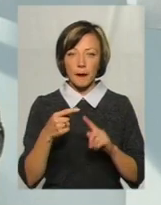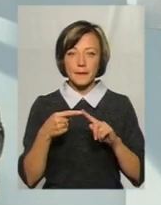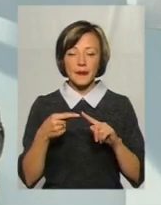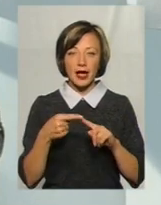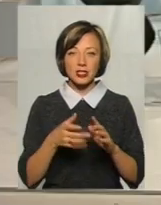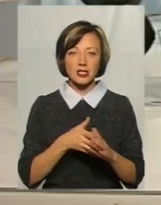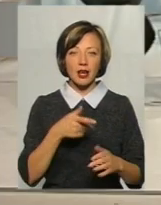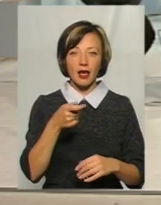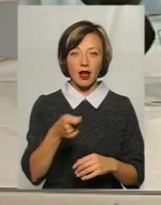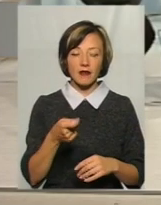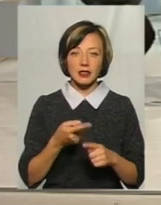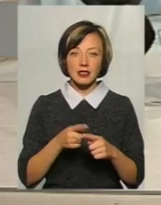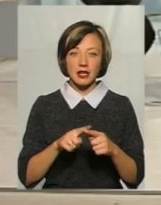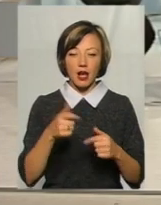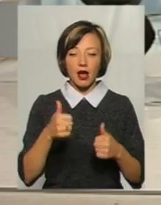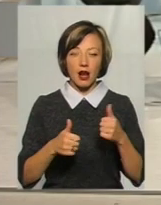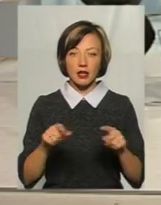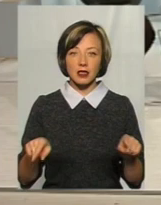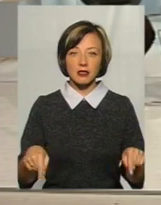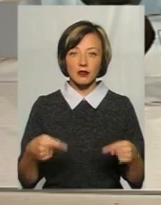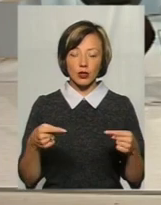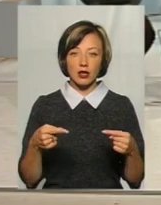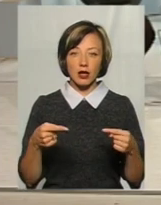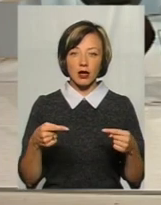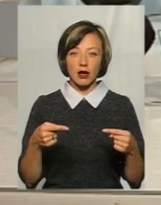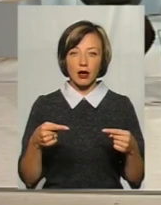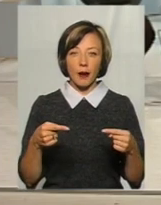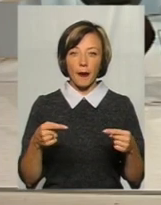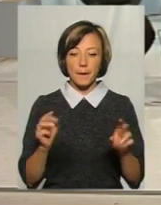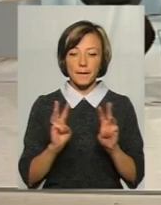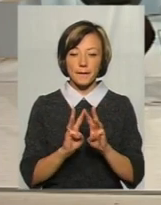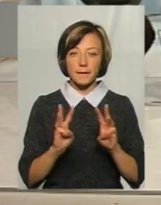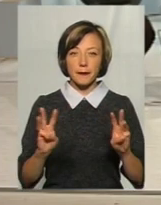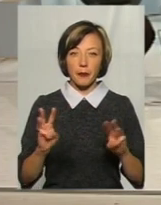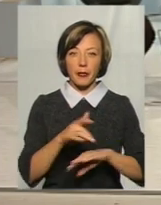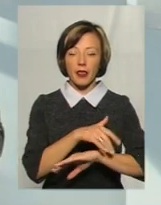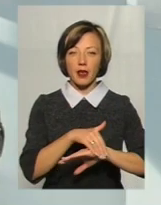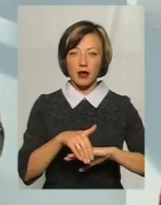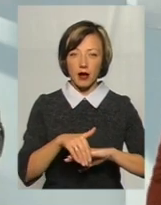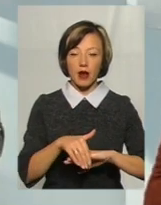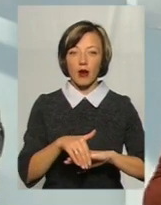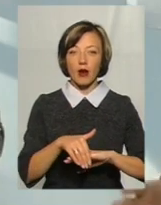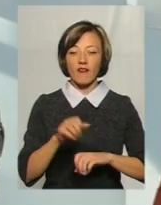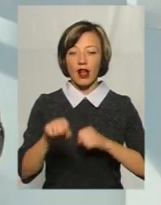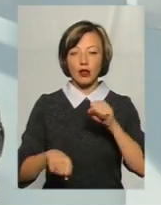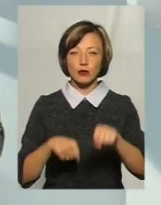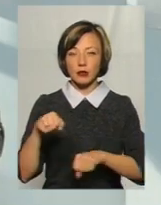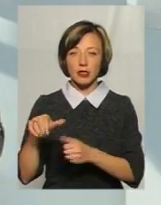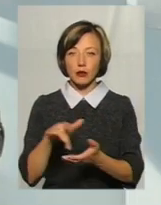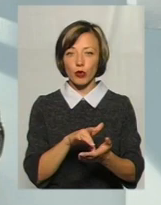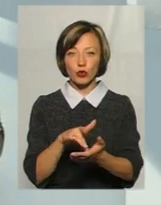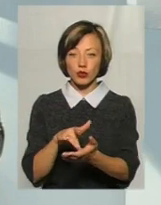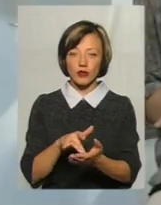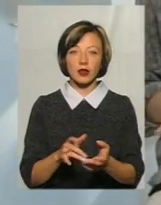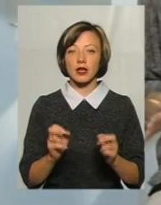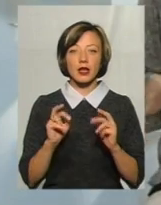заявка – це грант на створення порталу, який би допоміг велосипедистам подорожувати. Тобто,